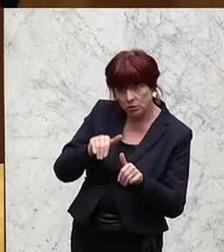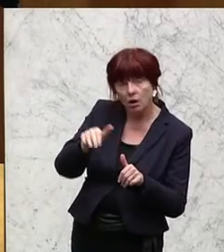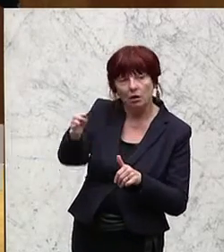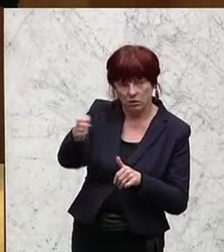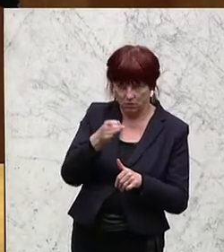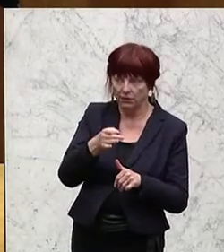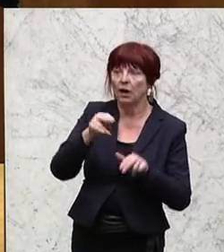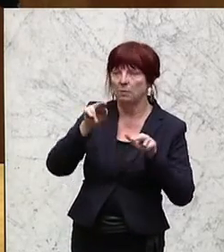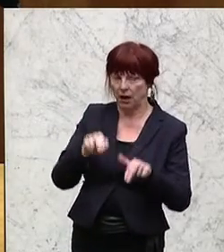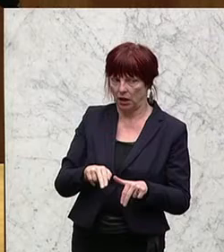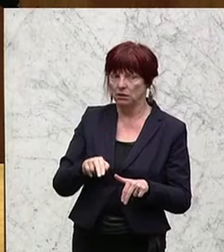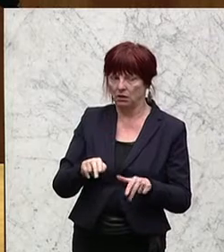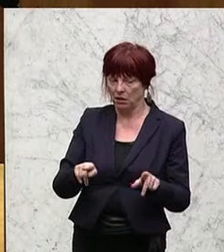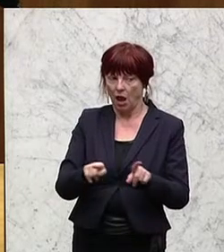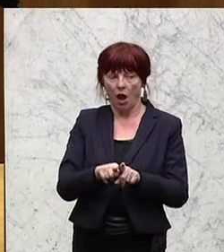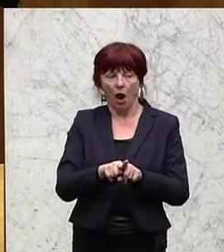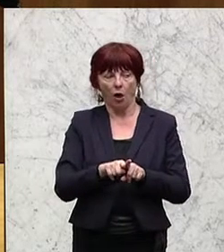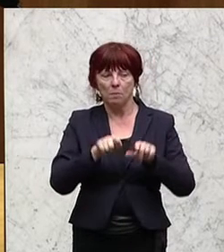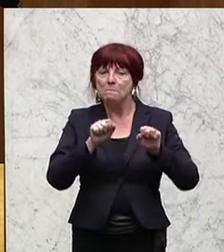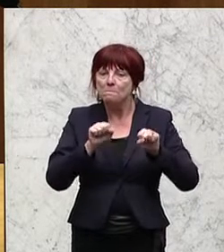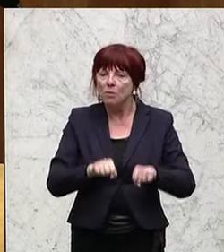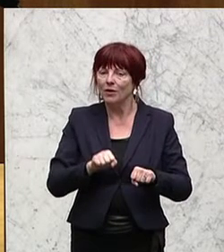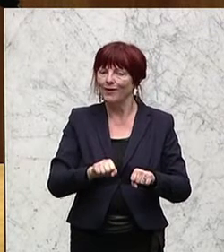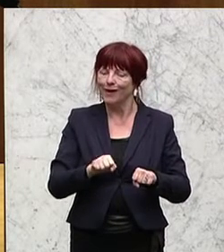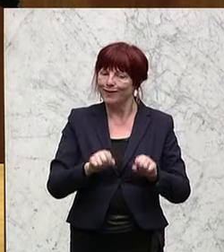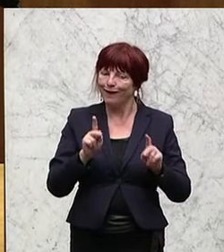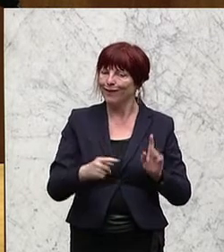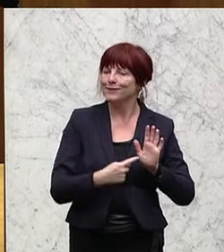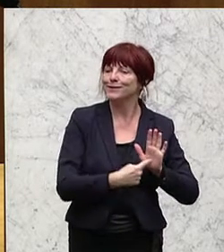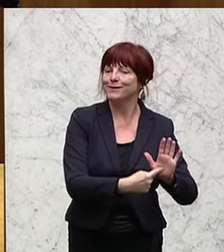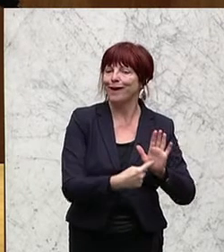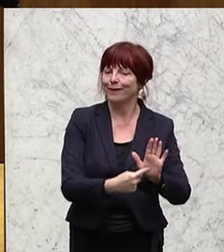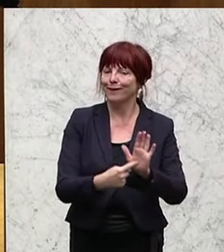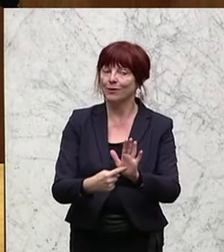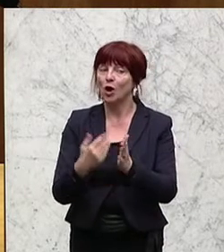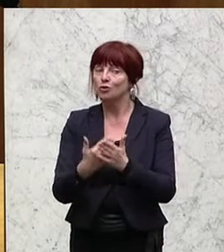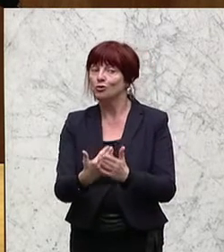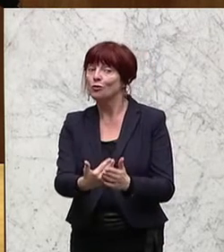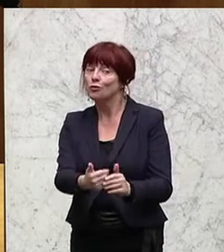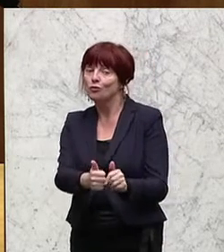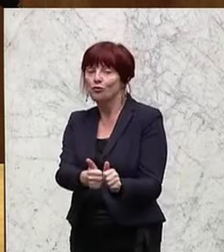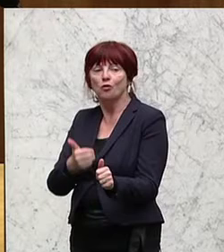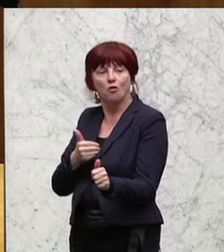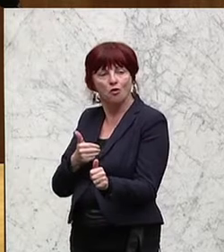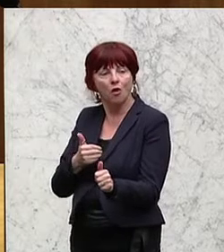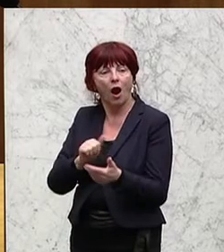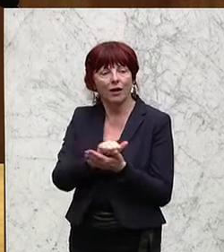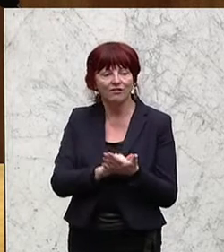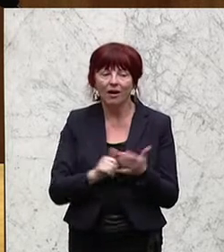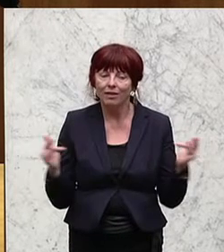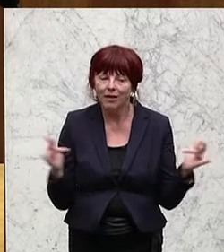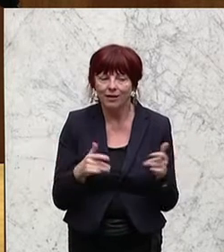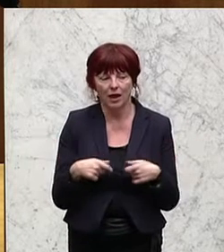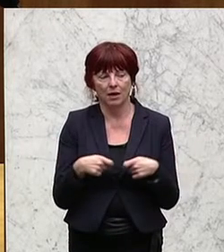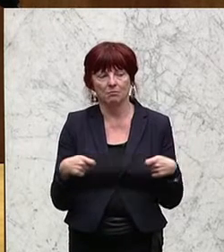absolut berechtigt und gibt mir auch Gelegenheit, darauf hinzuweisen, dass wir eigentlich schon sehr frühzeitig begonnen haben mit Gegenmaßnahmen